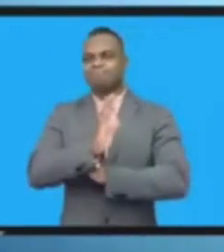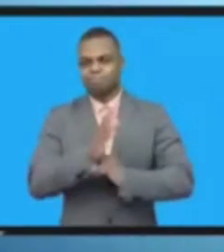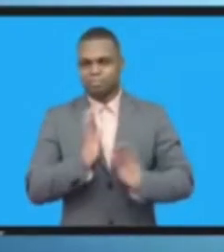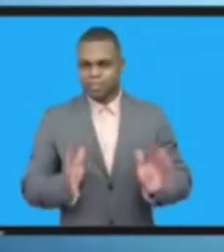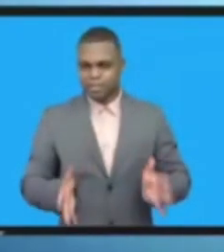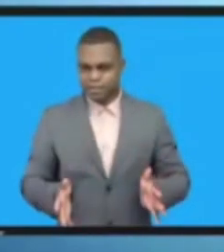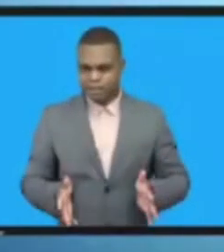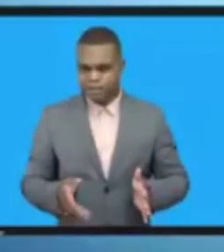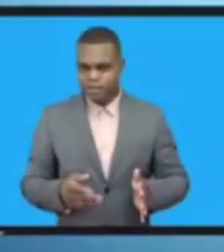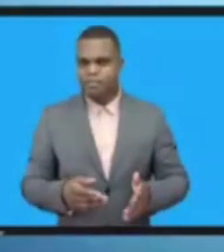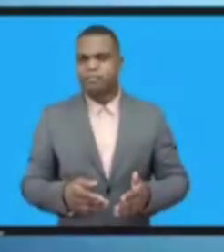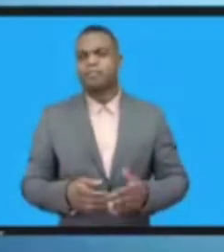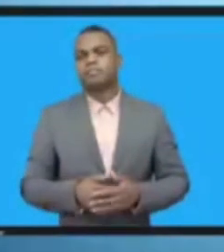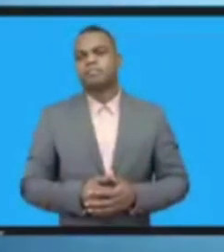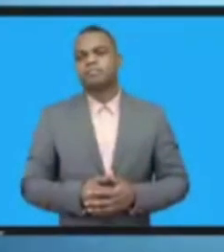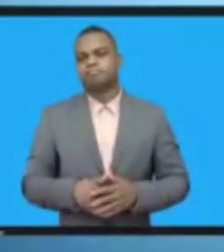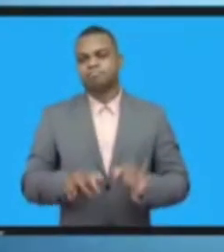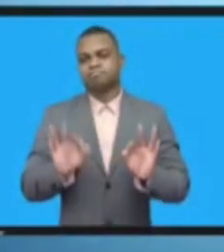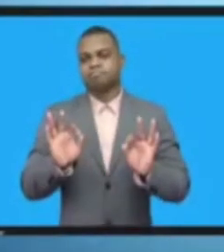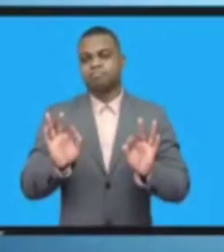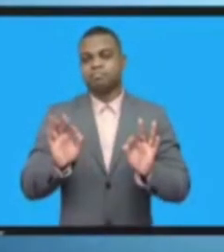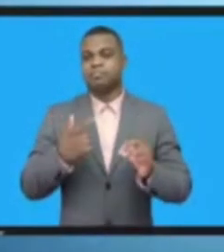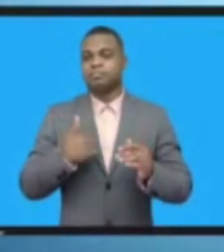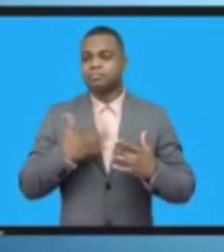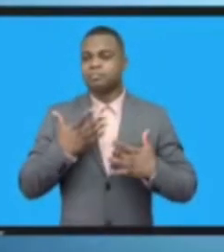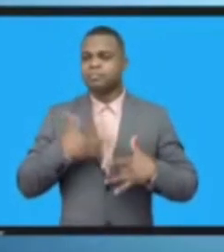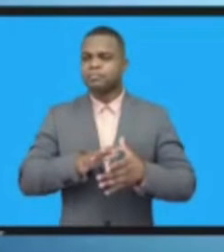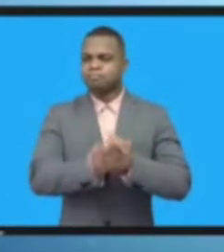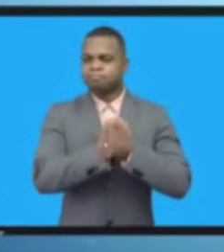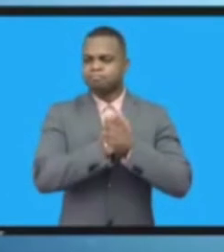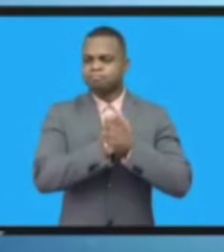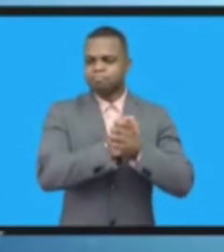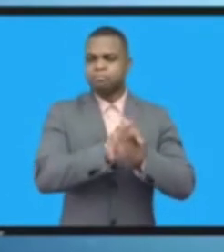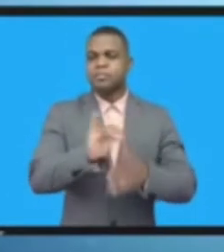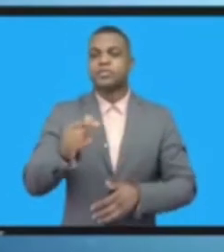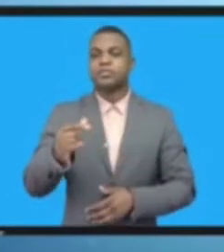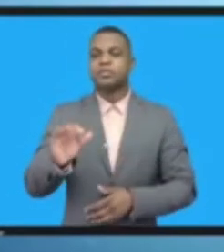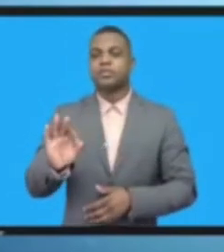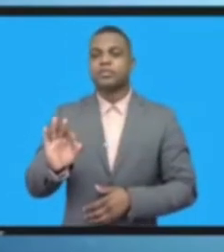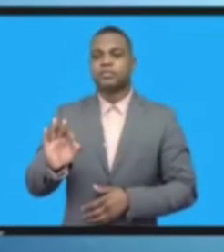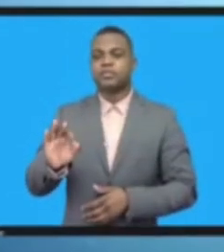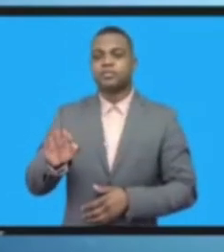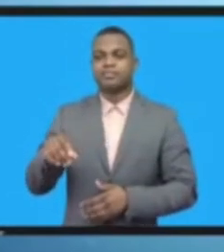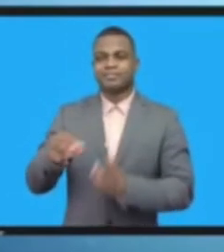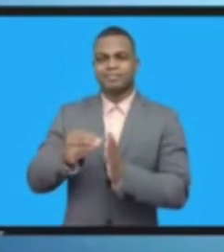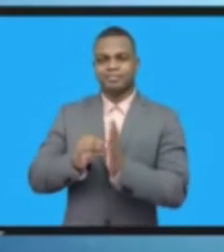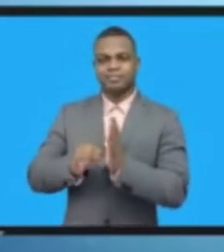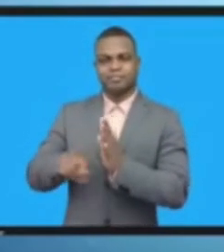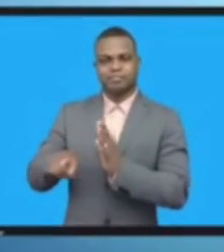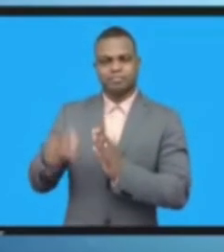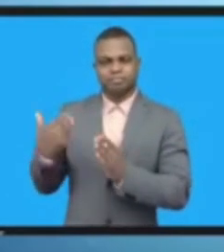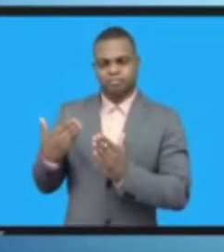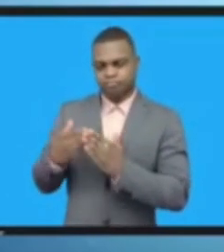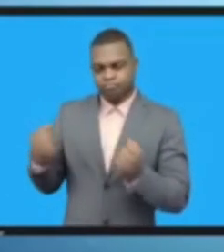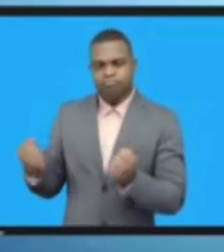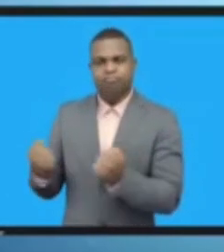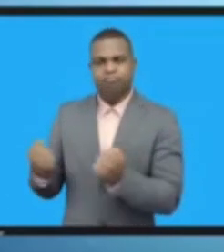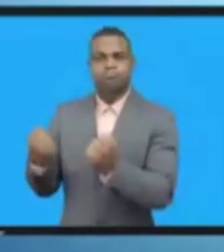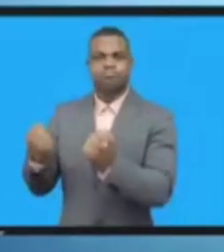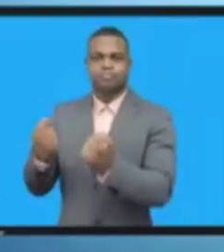ومشاركة الشباب الكبيرة في هذه الدورة للمنتدى